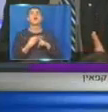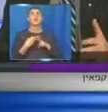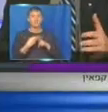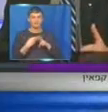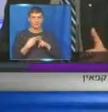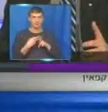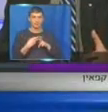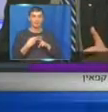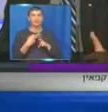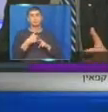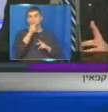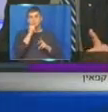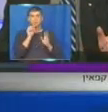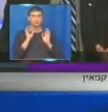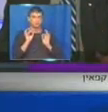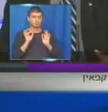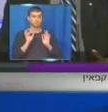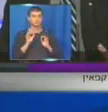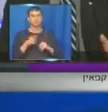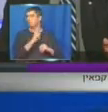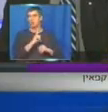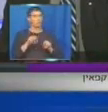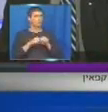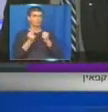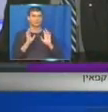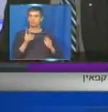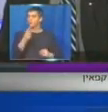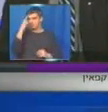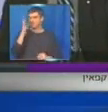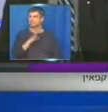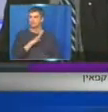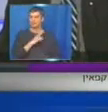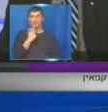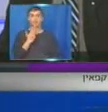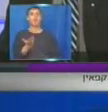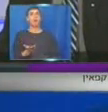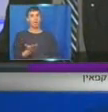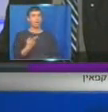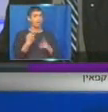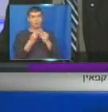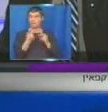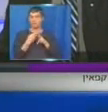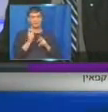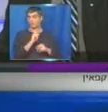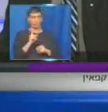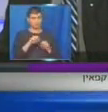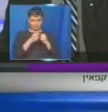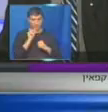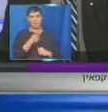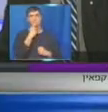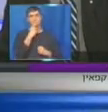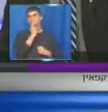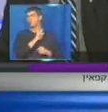לפחות אקוטי, שתייה אקוטית, יודע מה הסכנה? לא מזיקה. אתה יודע מה הסכנה? יגידו, אה, הקפאין לא מזיק, אז גם האישון לא מזיק, גם